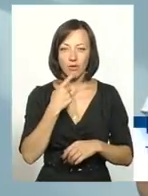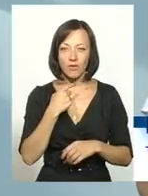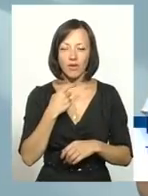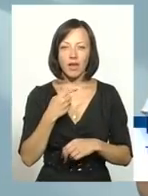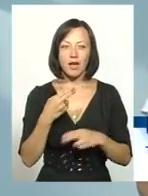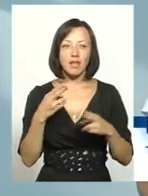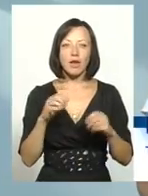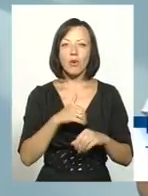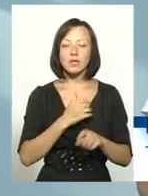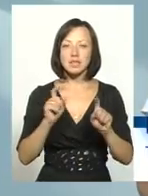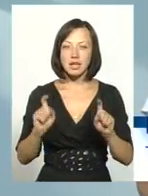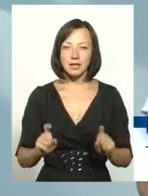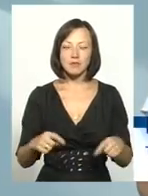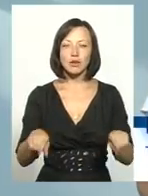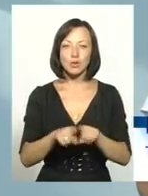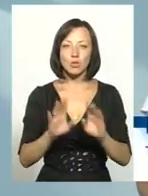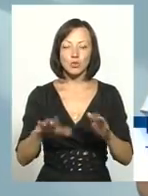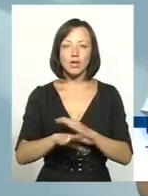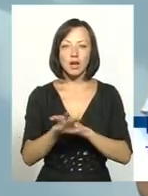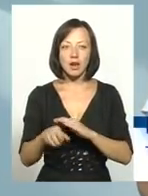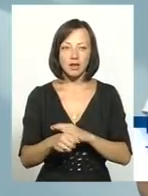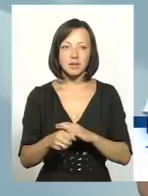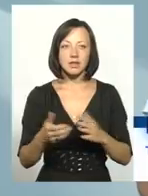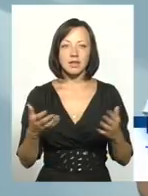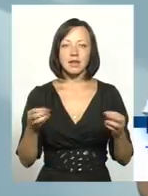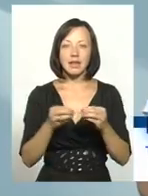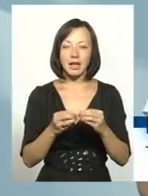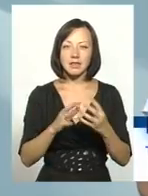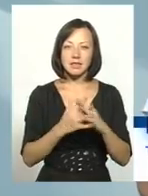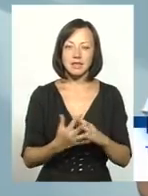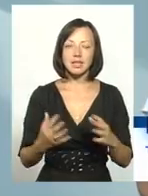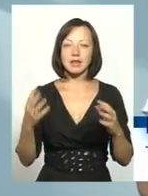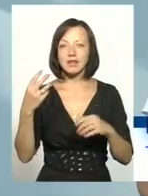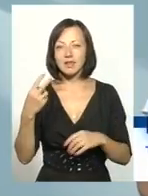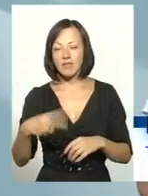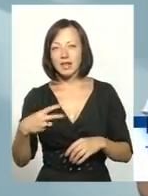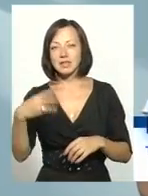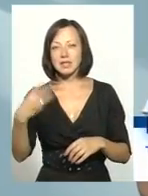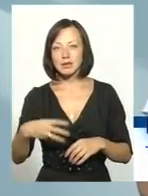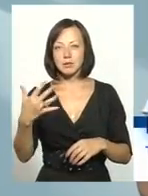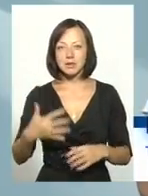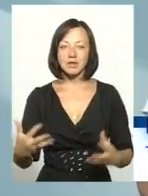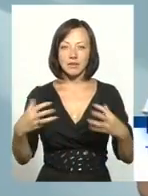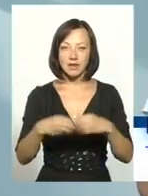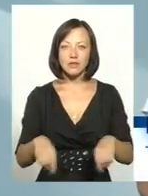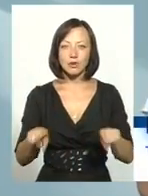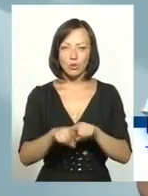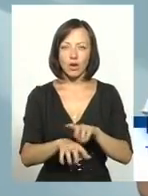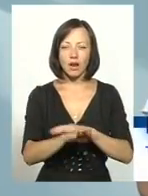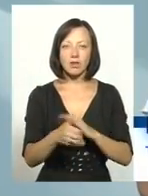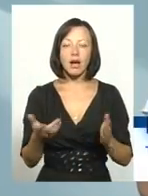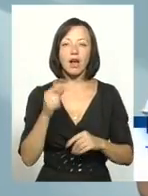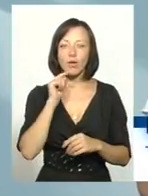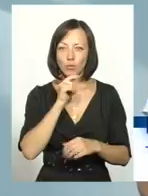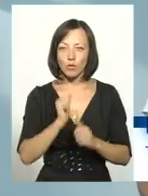Їх де хочете садити, вони все одно будуть красти. І що ви 10 сіл з'єднаєте, чи 20, чи 30, чи 50 село шкардуть. Яка економія?